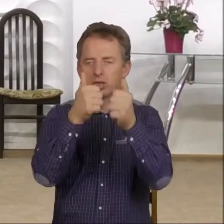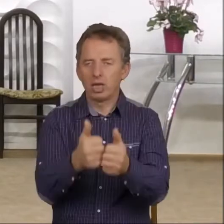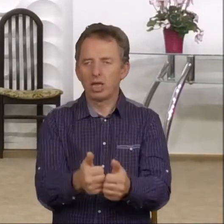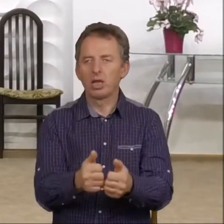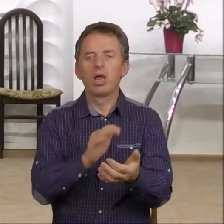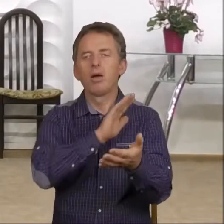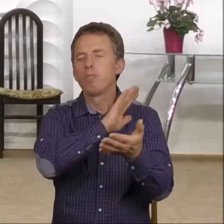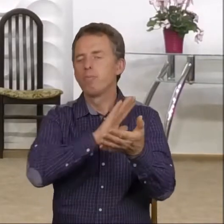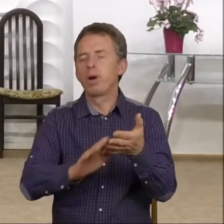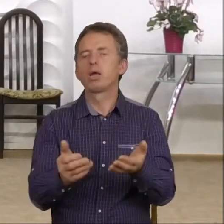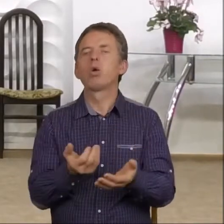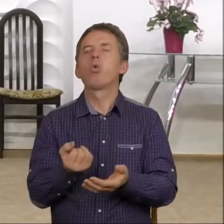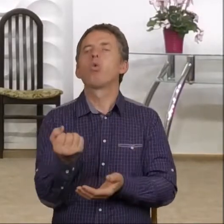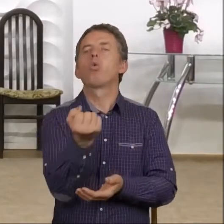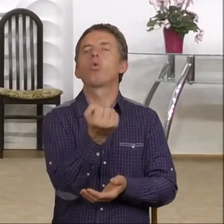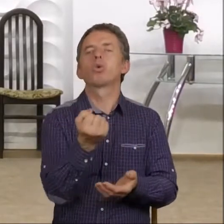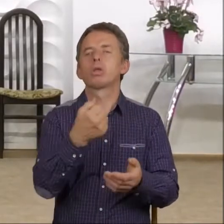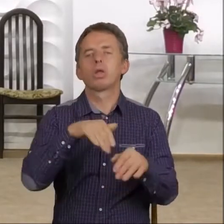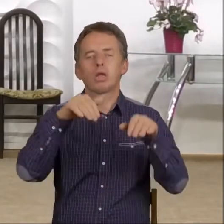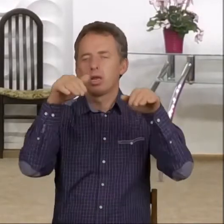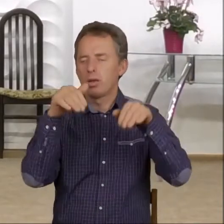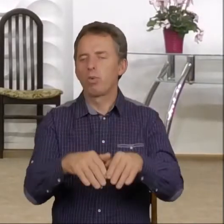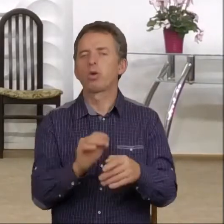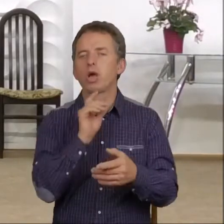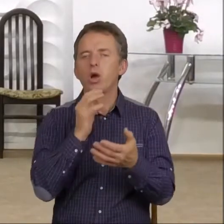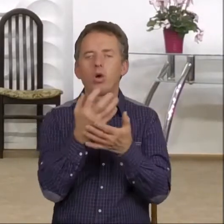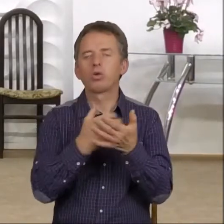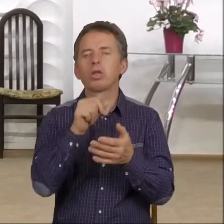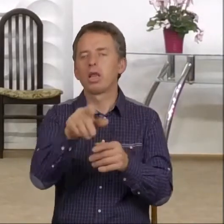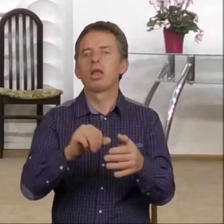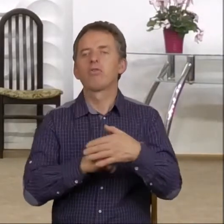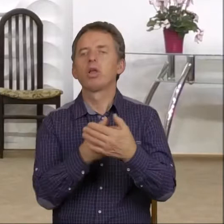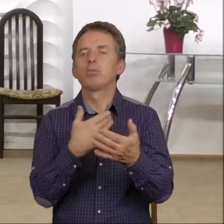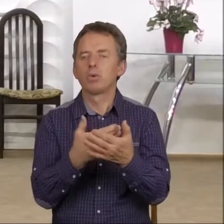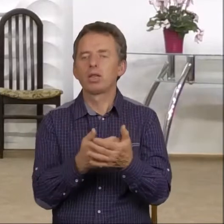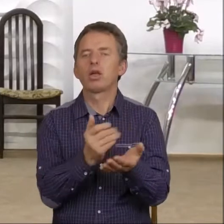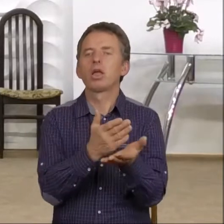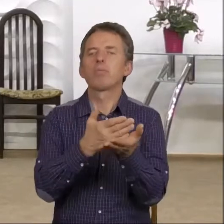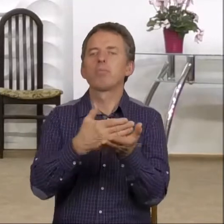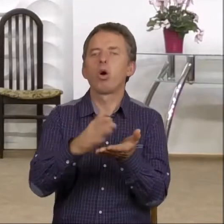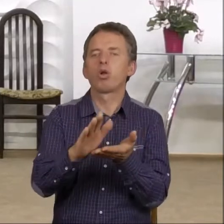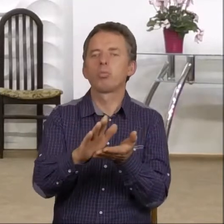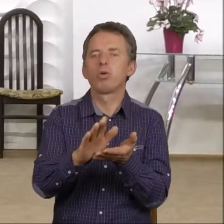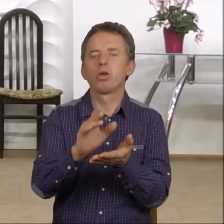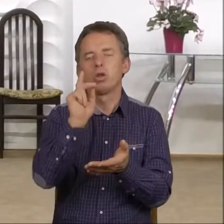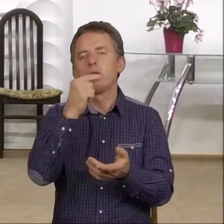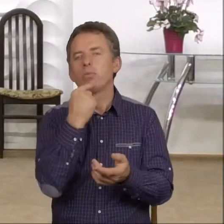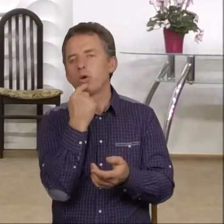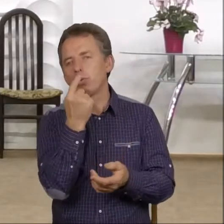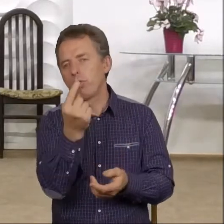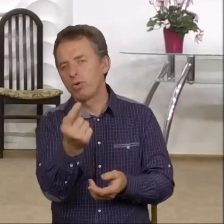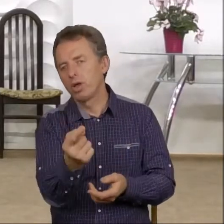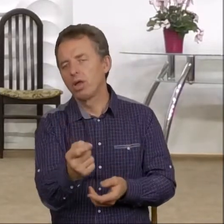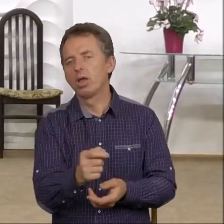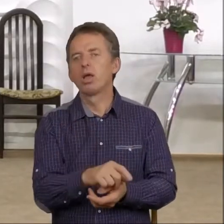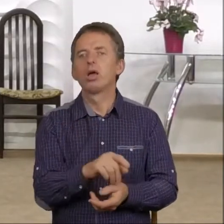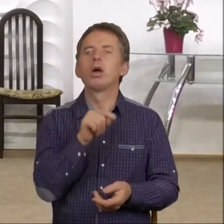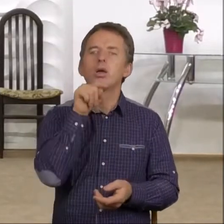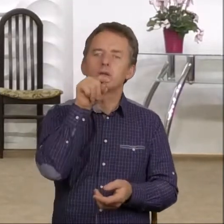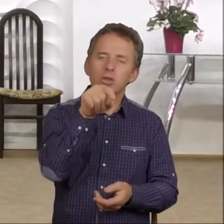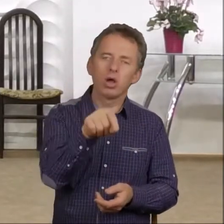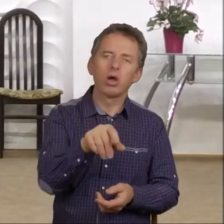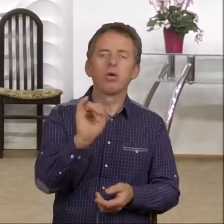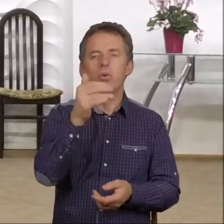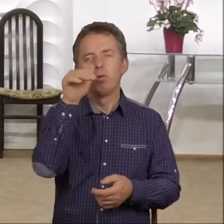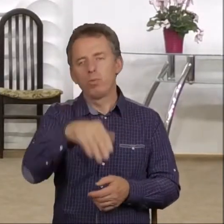bezużyteczne dla człowieka. Człowiek jest z tego pozbawiony. No ale ktoś może powiedzieć, no to tam palcześno, jakoś